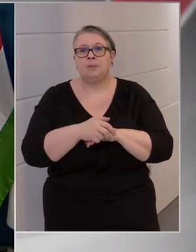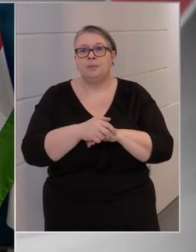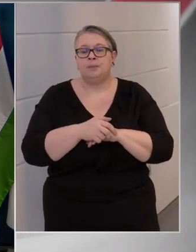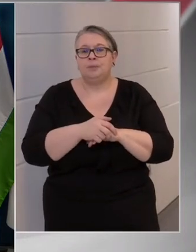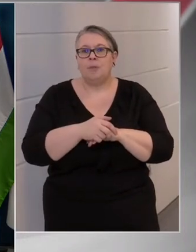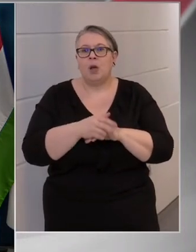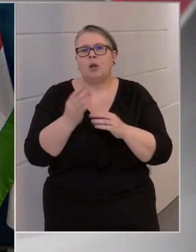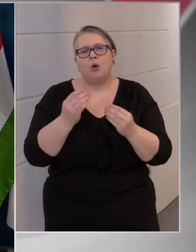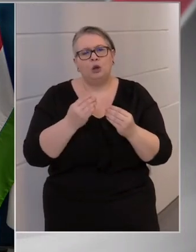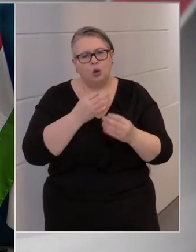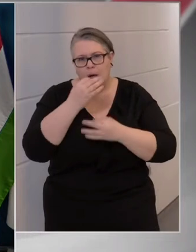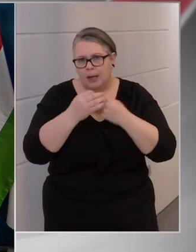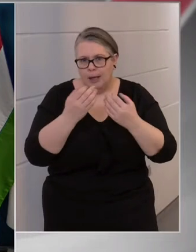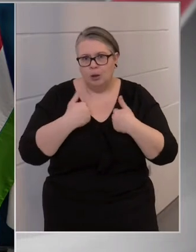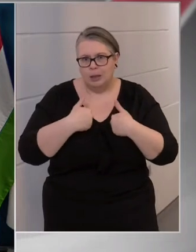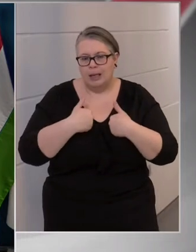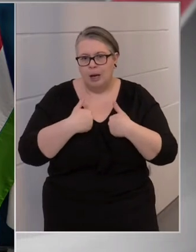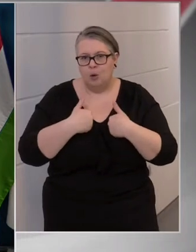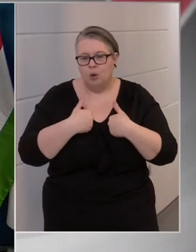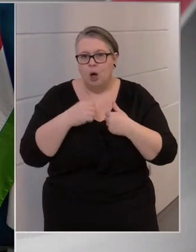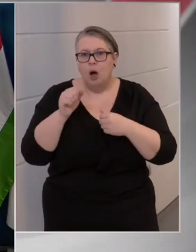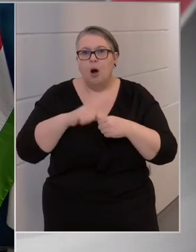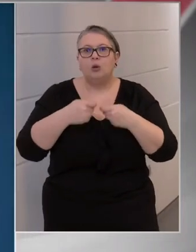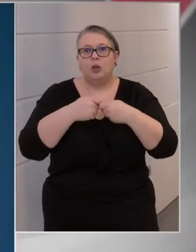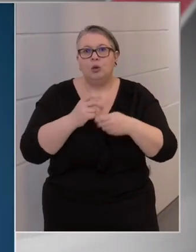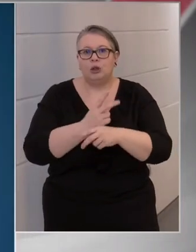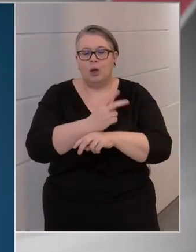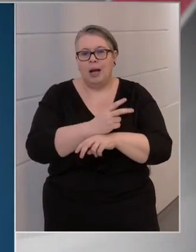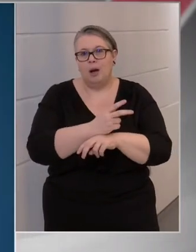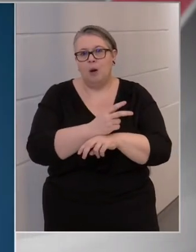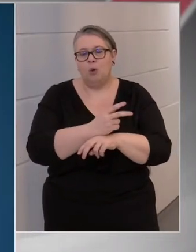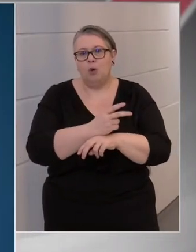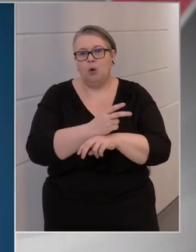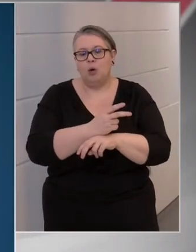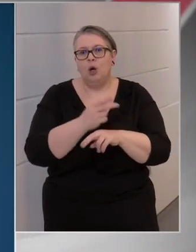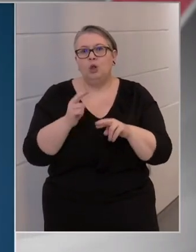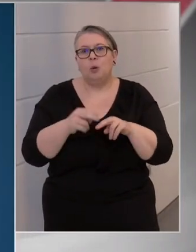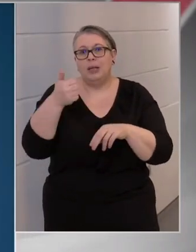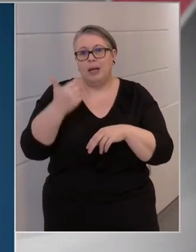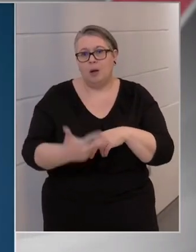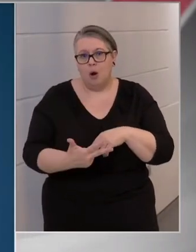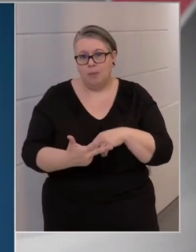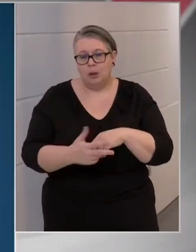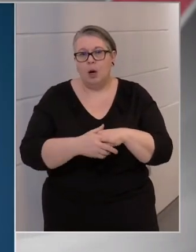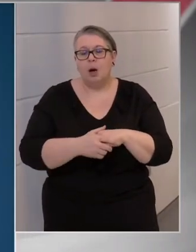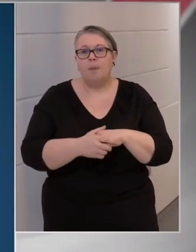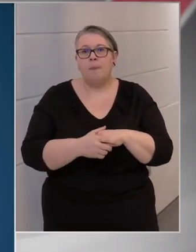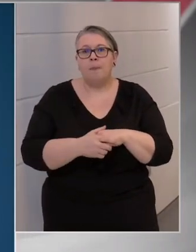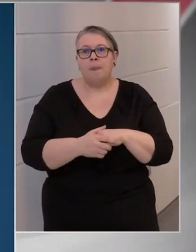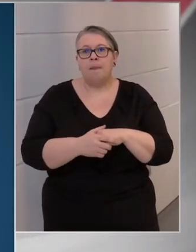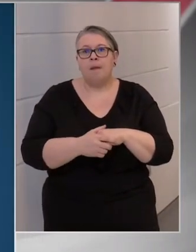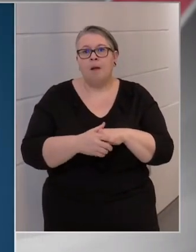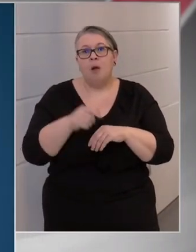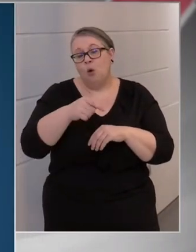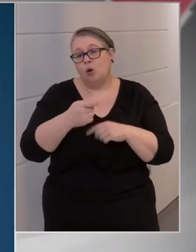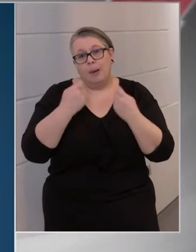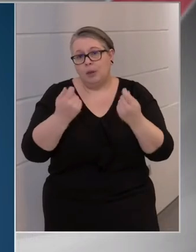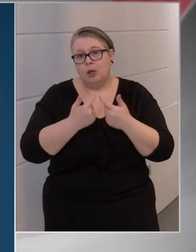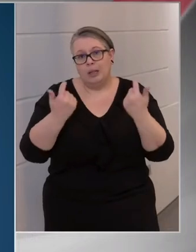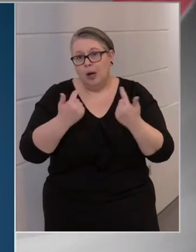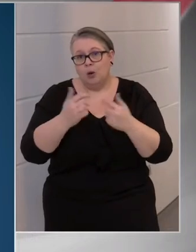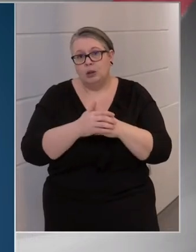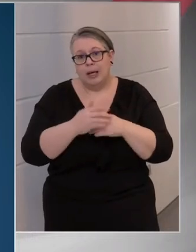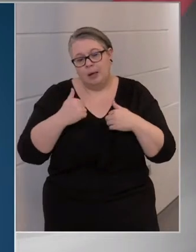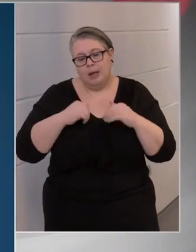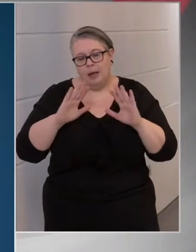Nagyon sokan érdeklődtek, az uniós tagállamok több mint egy harmada, de hogyha ők nem adnak erről tájékoztást, akkor